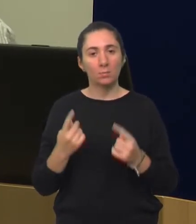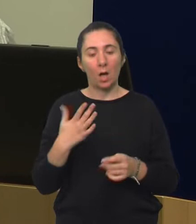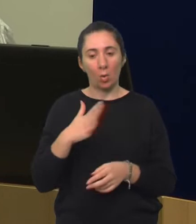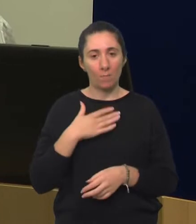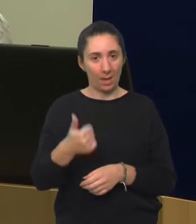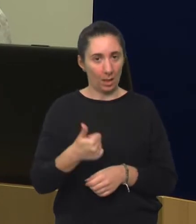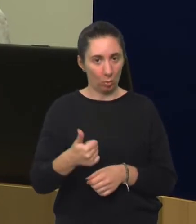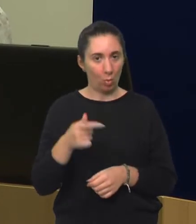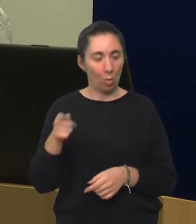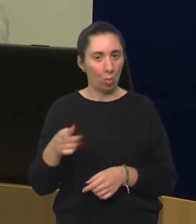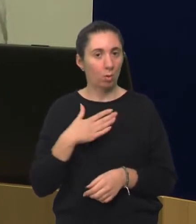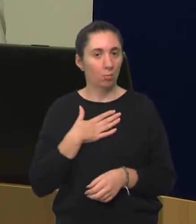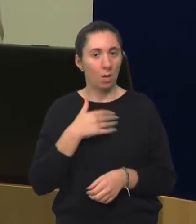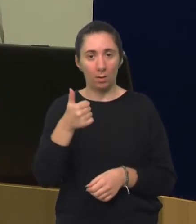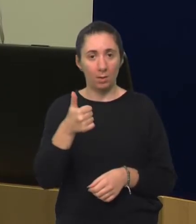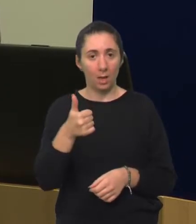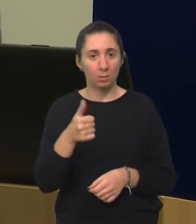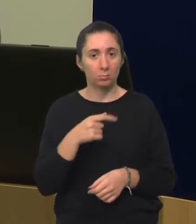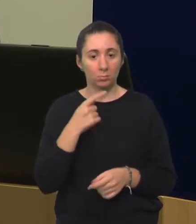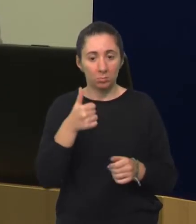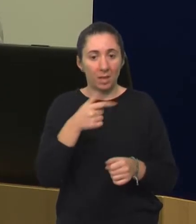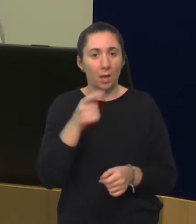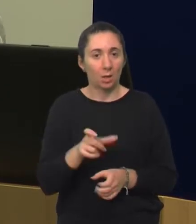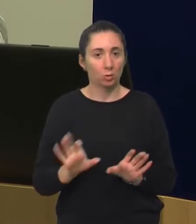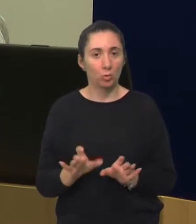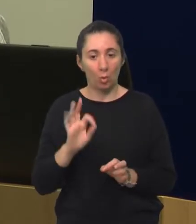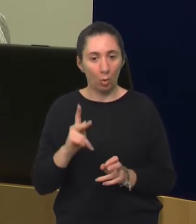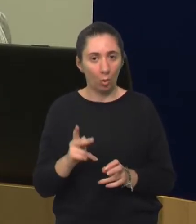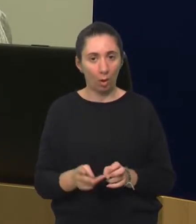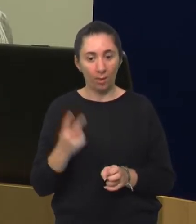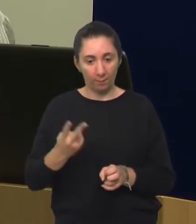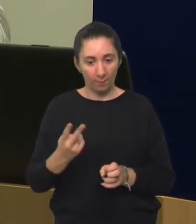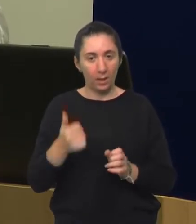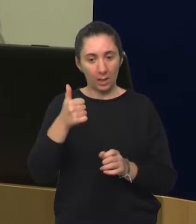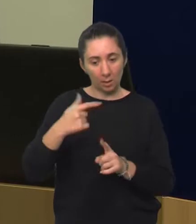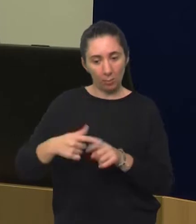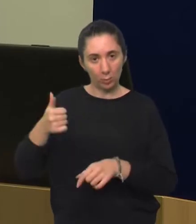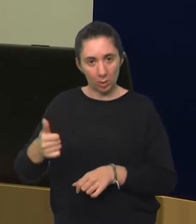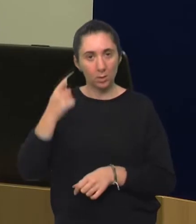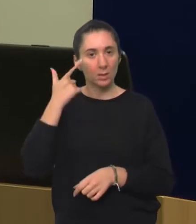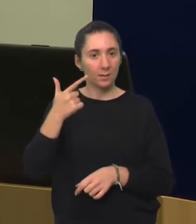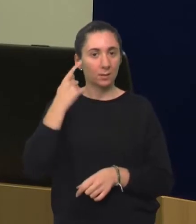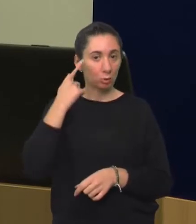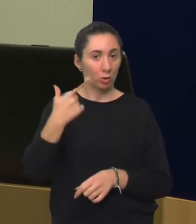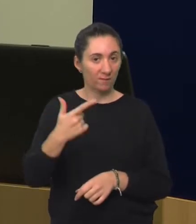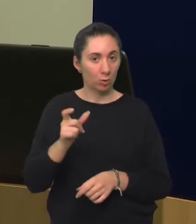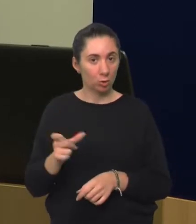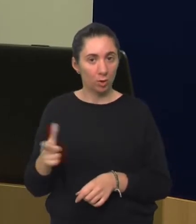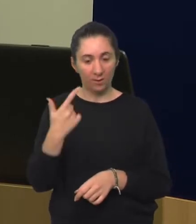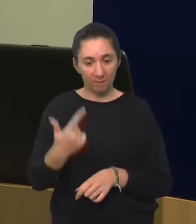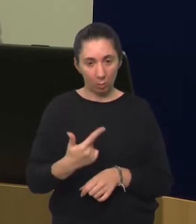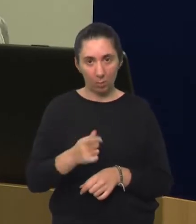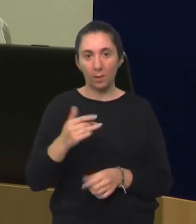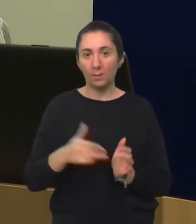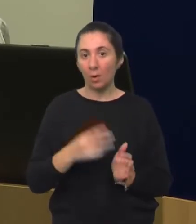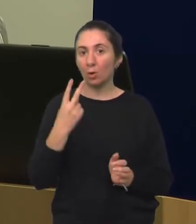ako imate jednogodišnjaka, on ima jednočlani iskazi. To je u redu. Kako približava se drugoj godini, jedan plus jedan ima dvočlani. Mali dvogodišnjak